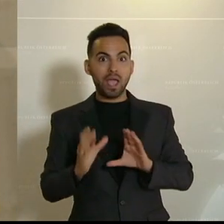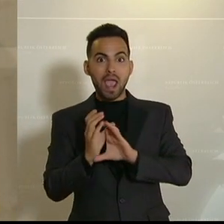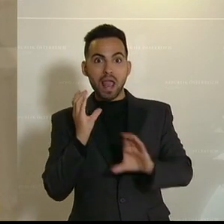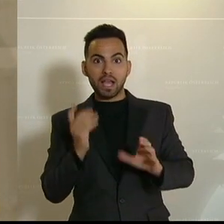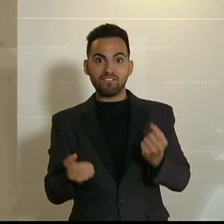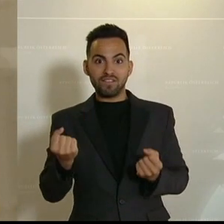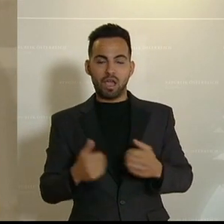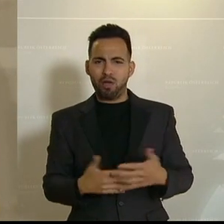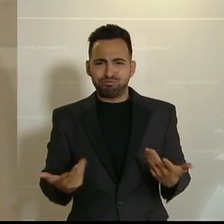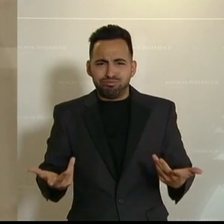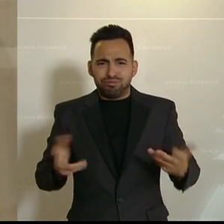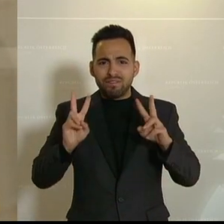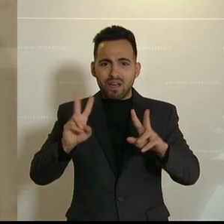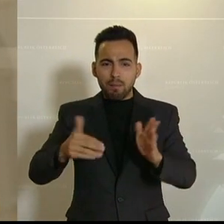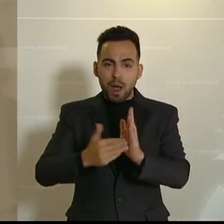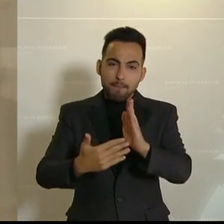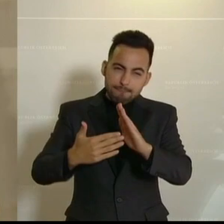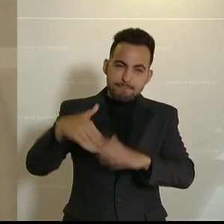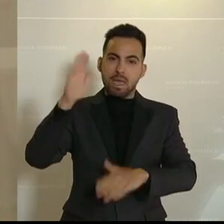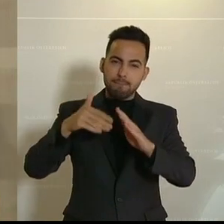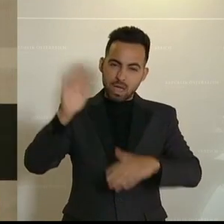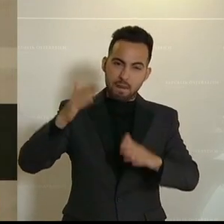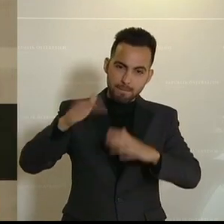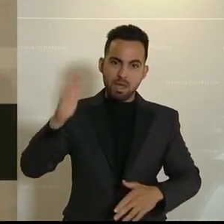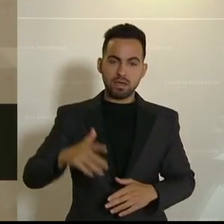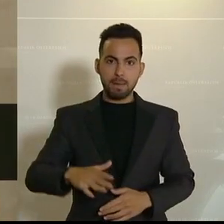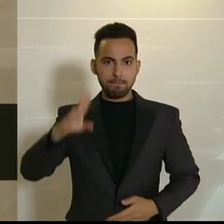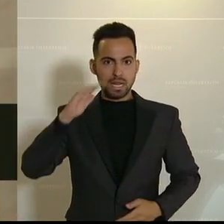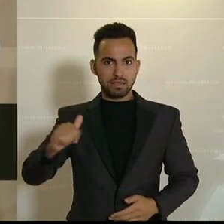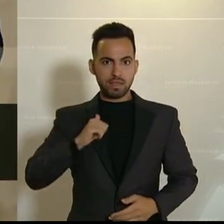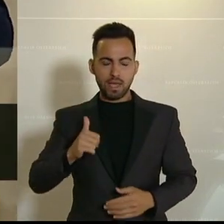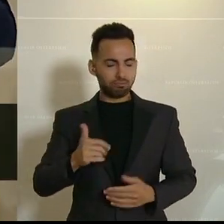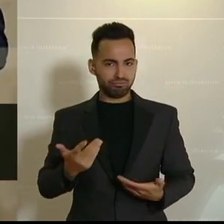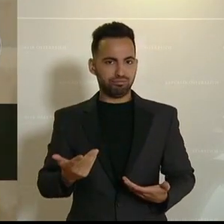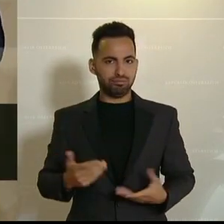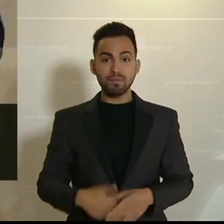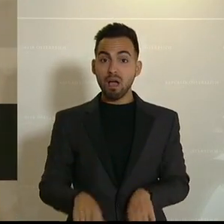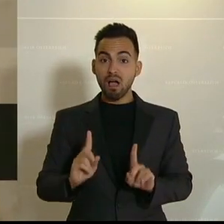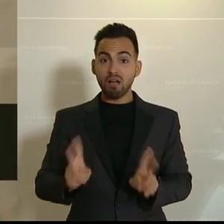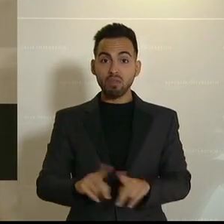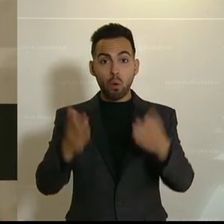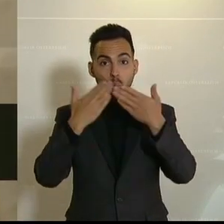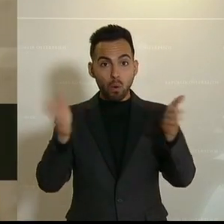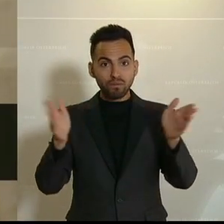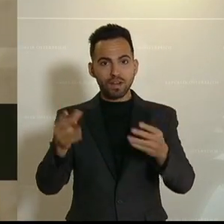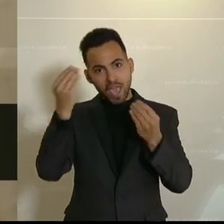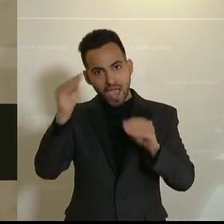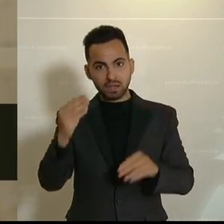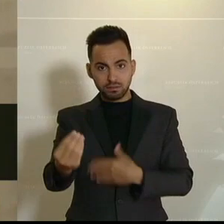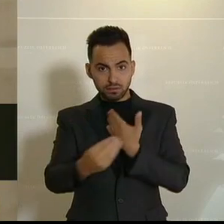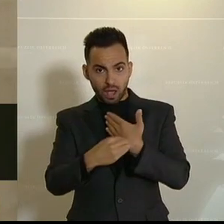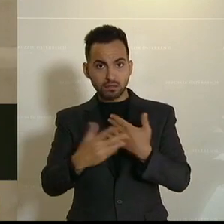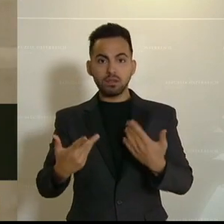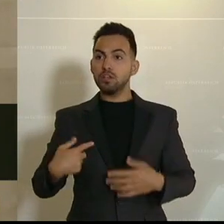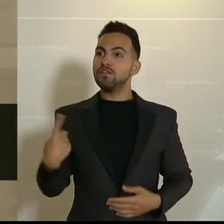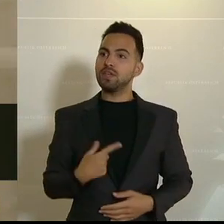die lichtjahre weg ist von dem, notwendig ist, für ein Militär. Sie können allerdings auch offen und ehrlich sein und aufrichtig sein und sagen,